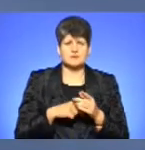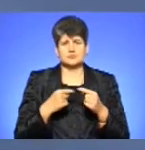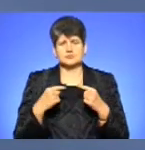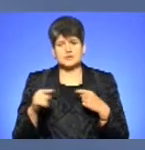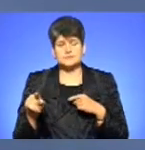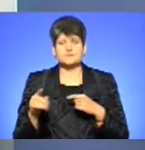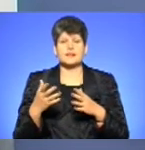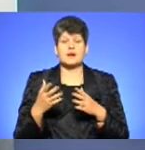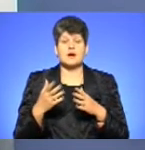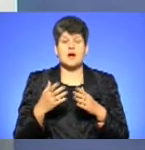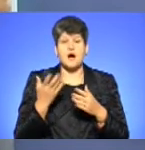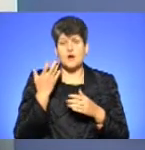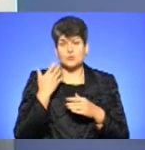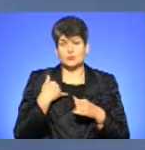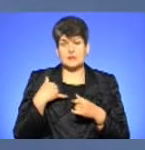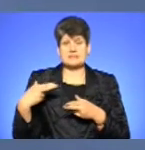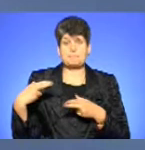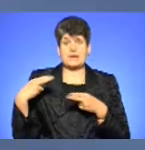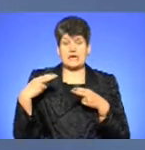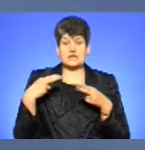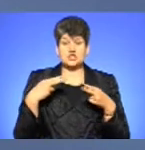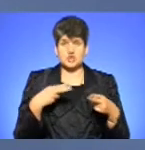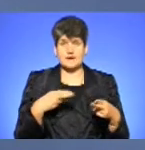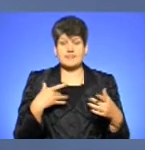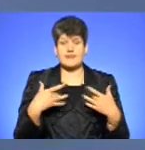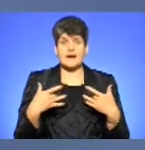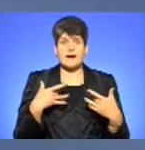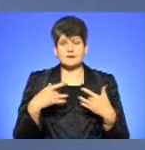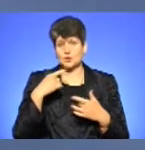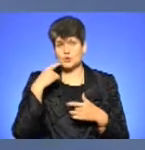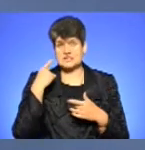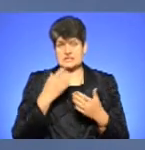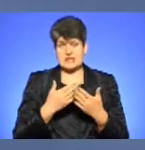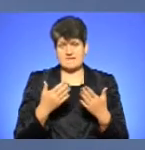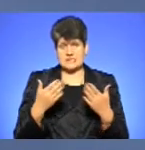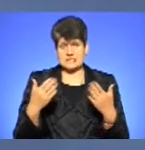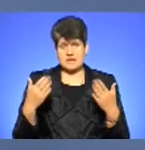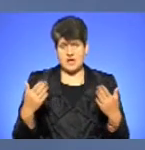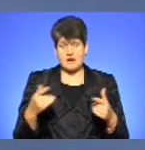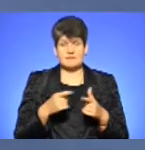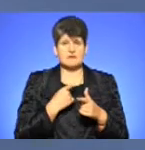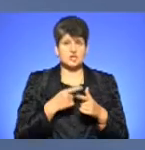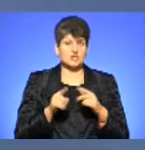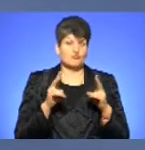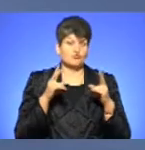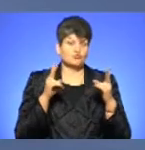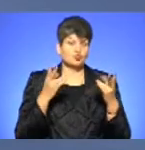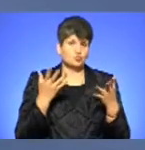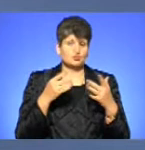речі, але коли в нас, наприклад, приїжджає в театр російська вистава, чи в якийсь клуб